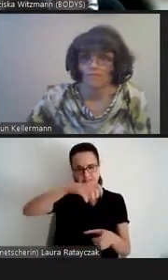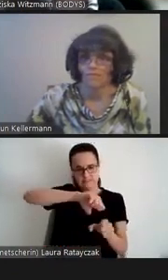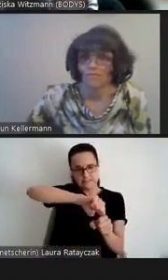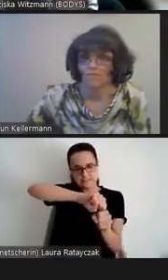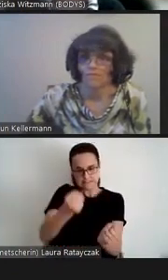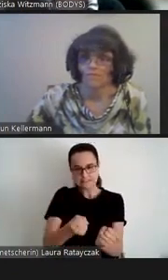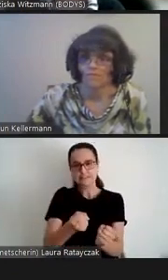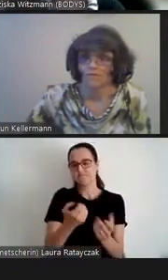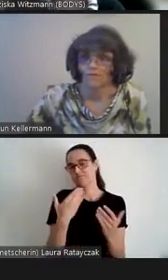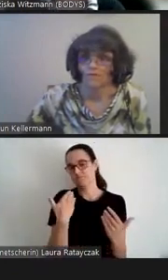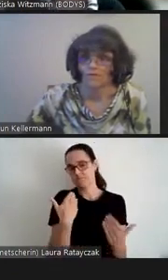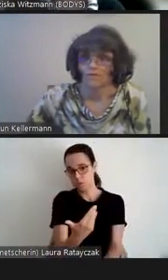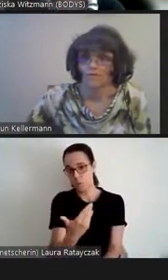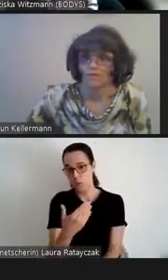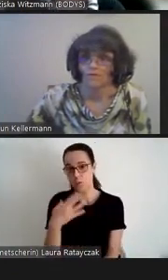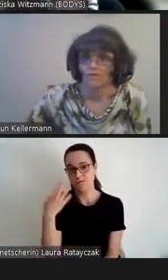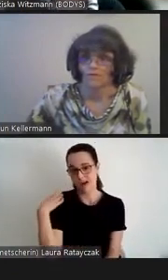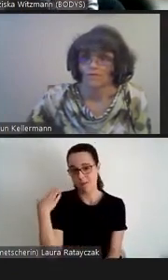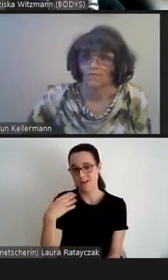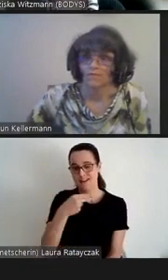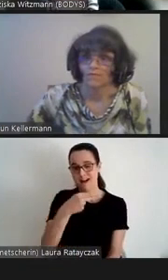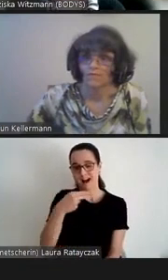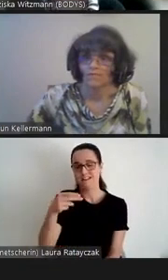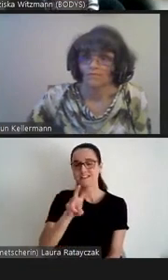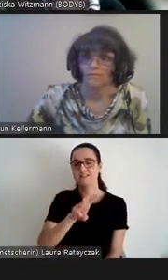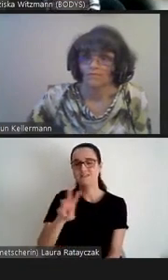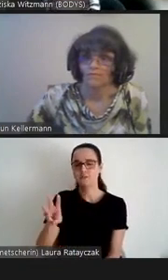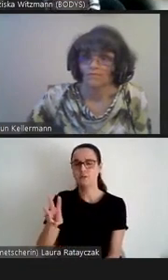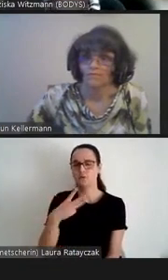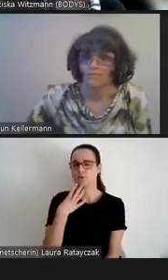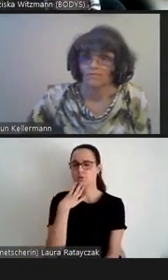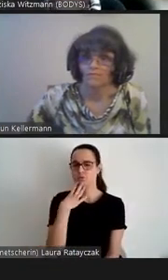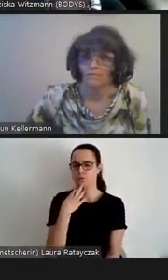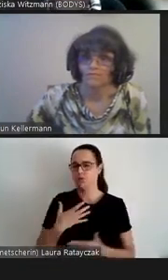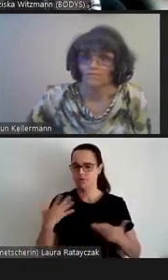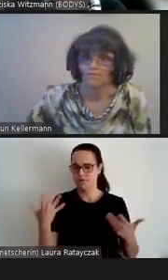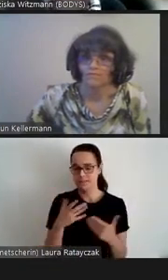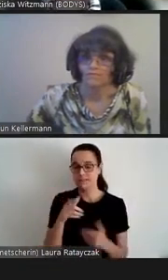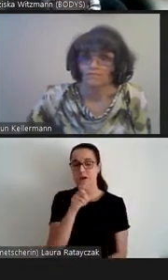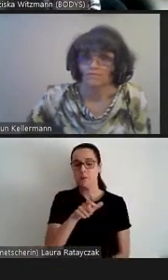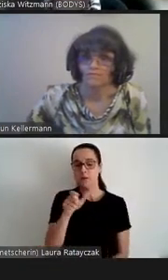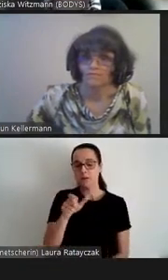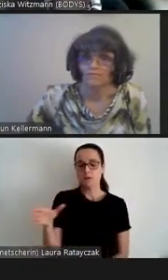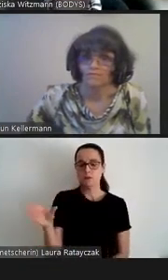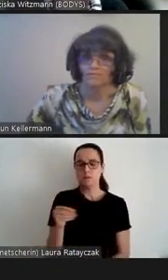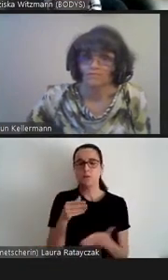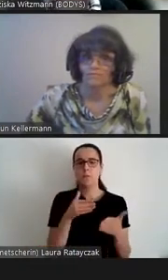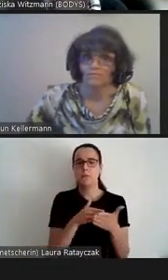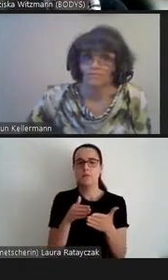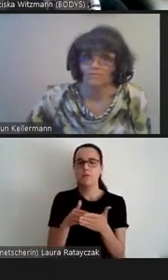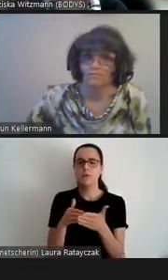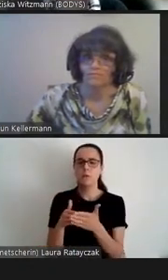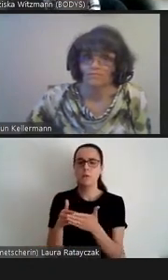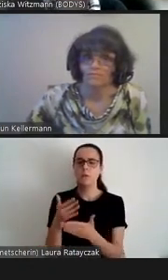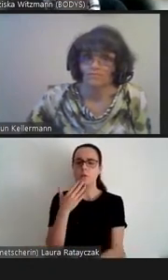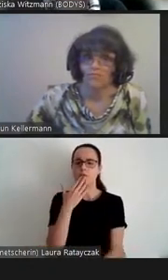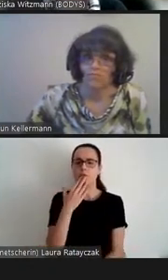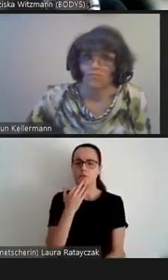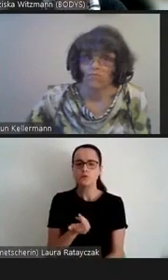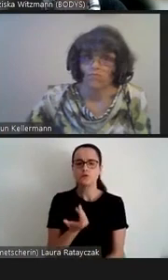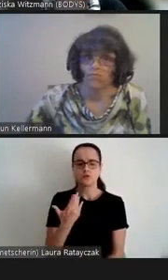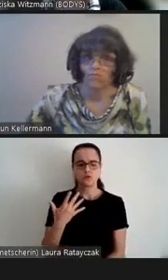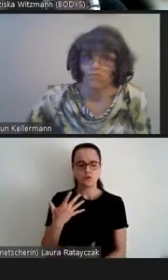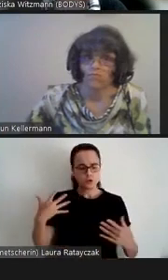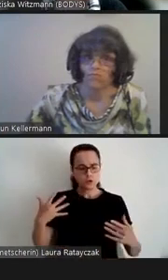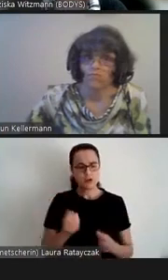Hans Mürz wollte, dass Menschen mit Behinderung, ihre Behinderung überwinden,